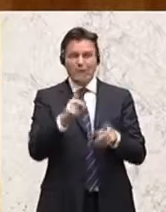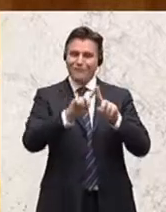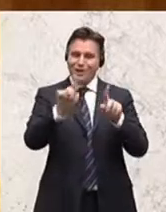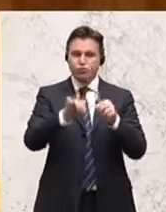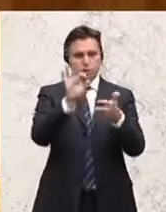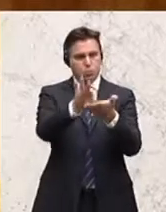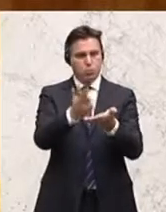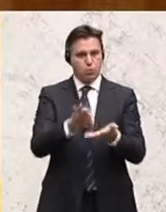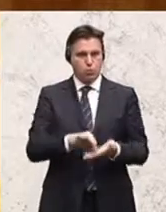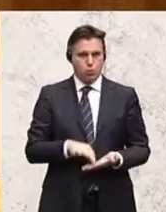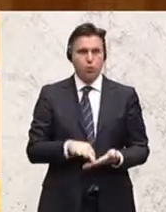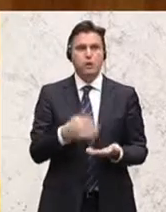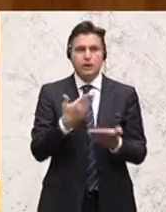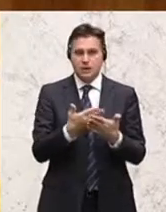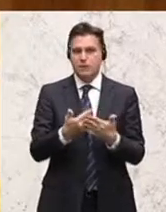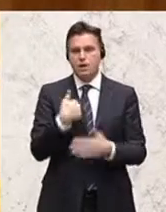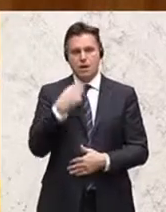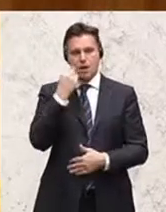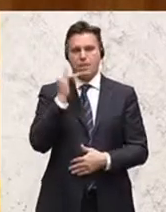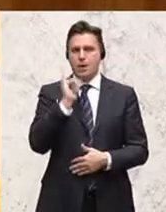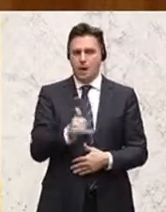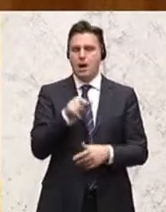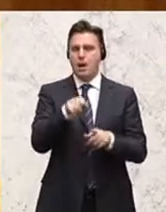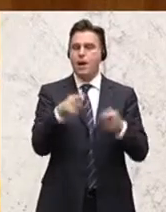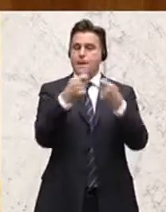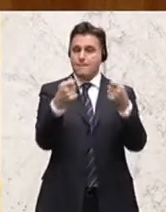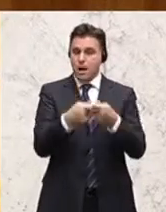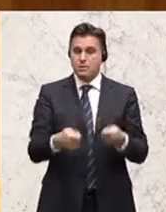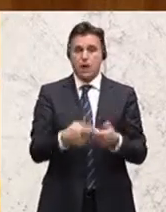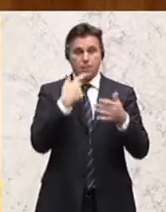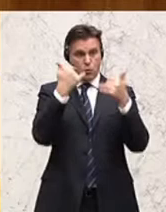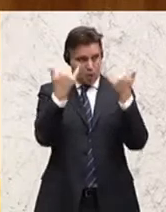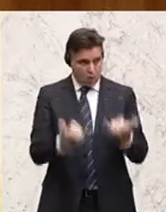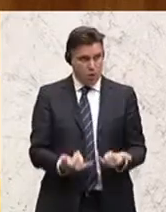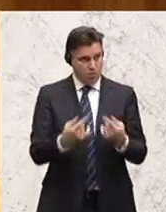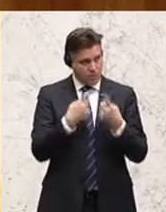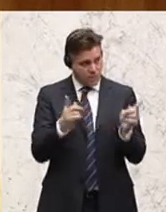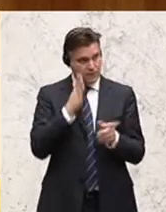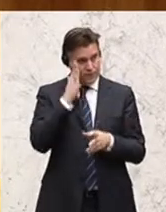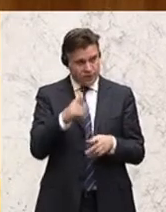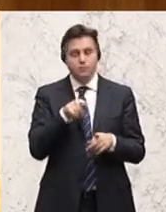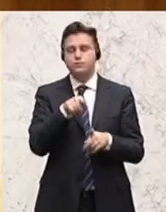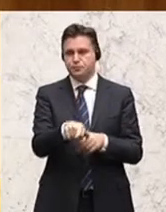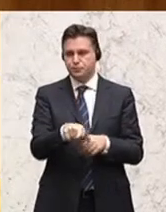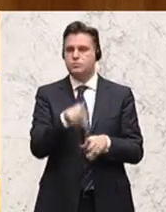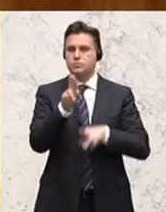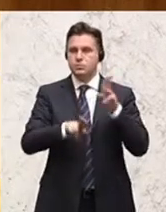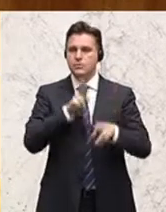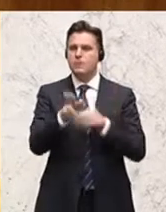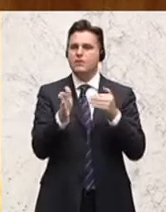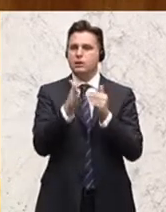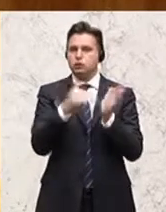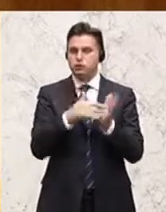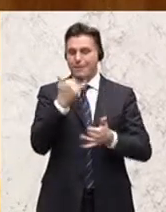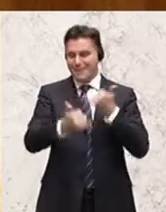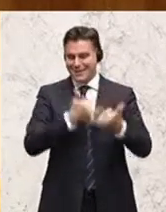überzeugt davon, ich bin überzeugt davon, dass die Maßnahmen, die heute gesetzt werden, dazu führen werden, dass wir das Pflegesystem in den